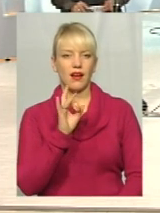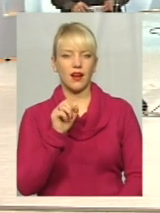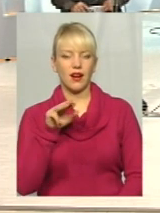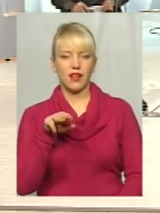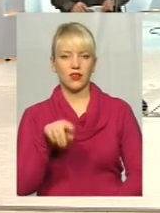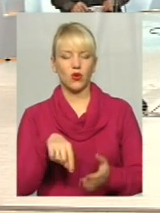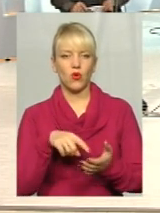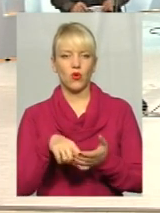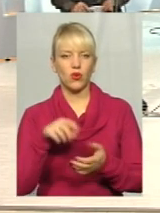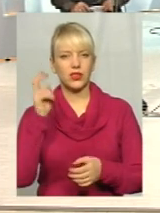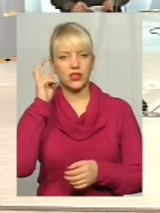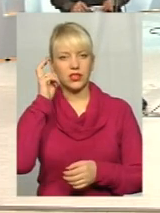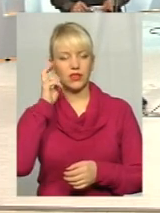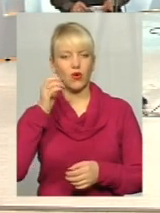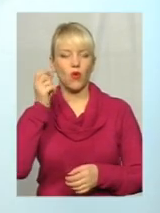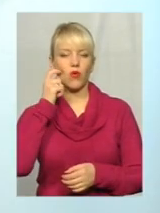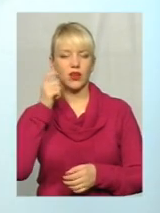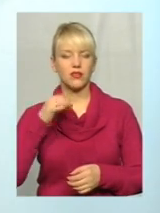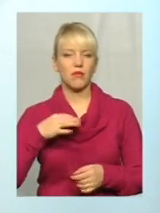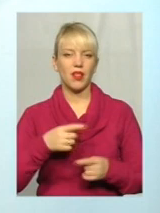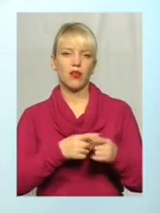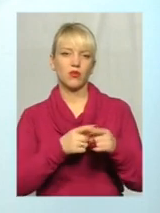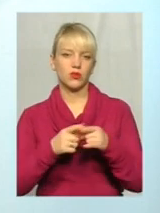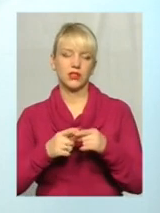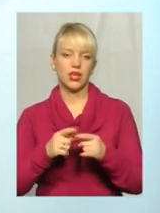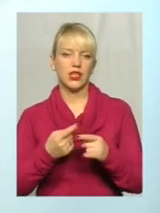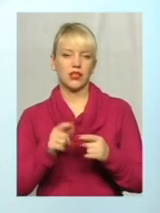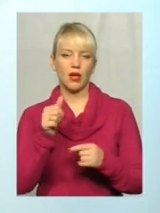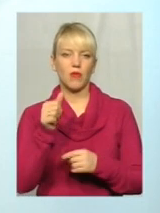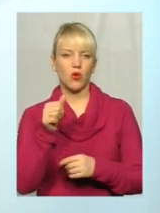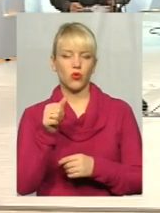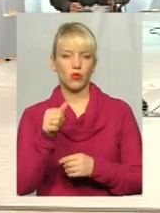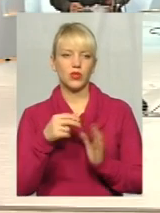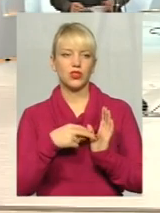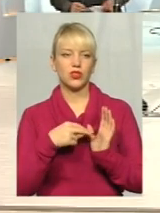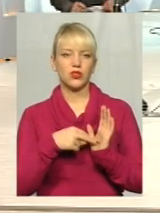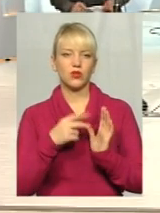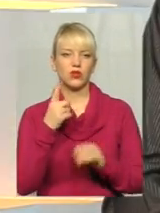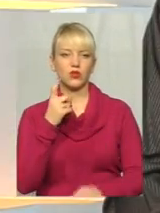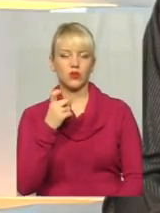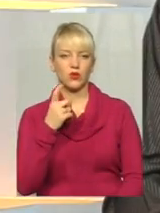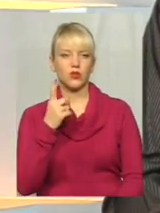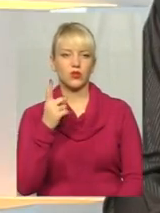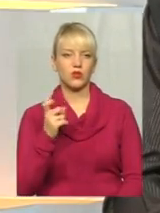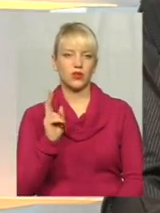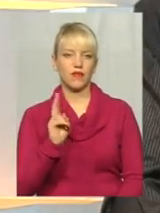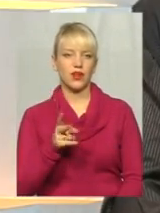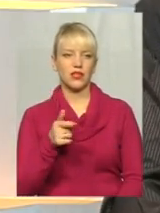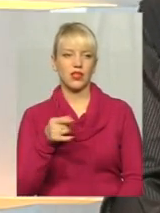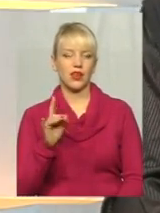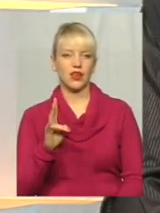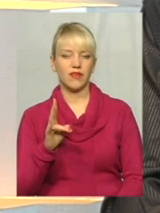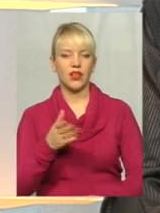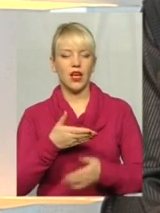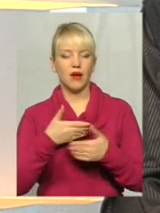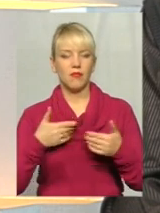українські, білоруські ліфти? Так, кнопка стоїть порядка 100-120 гривень. Ми ж